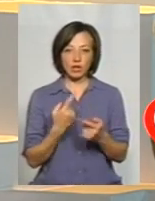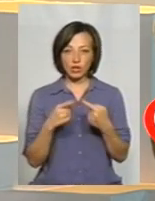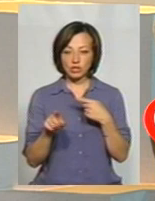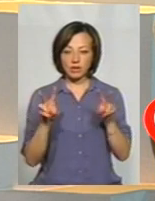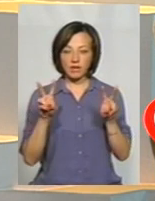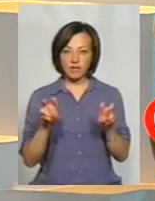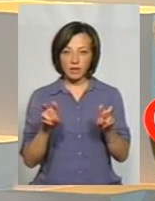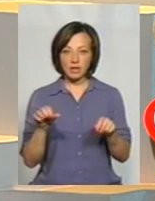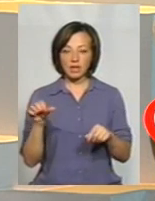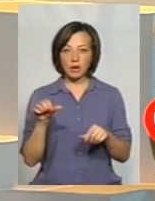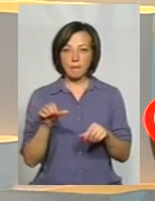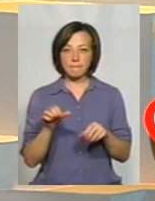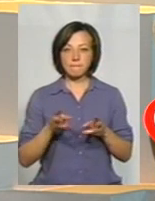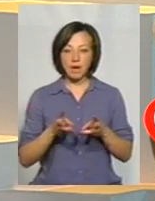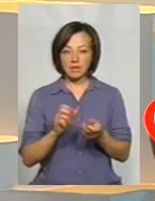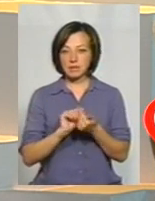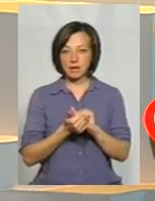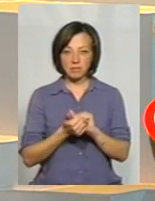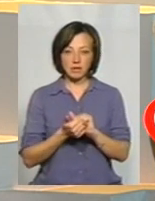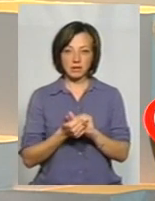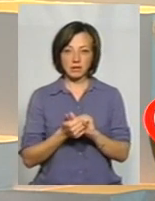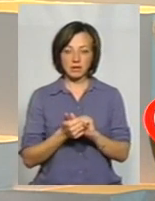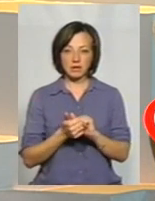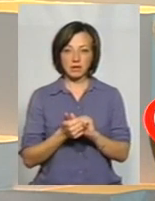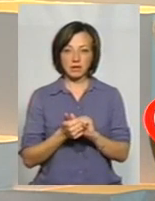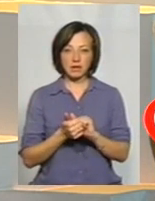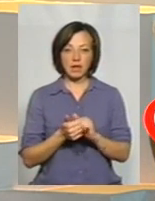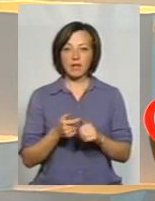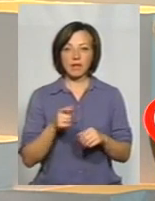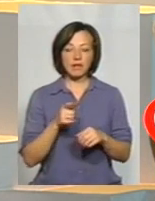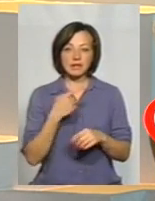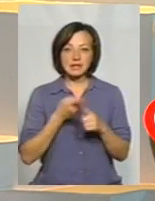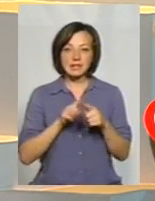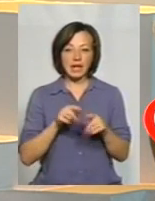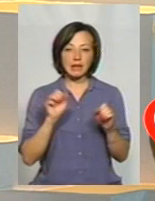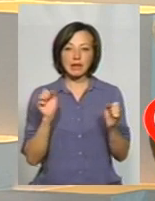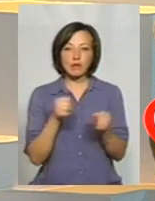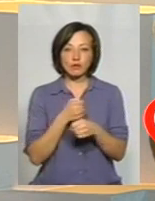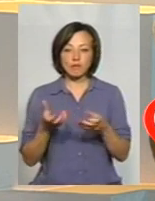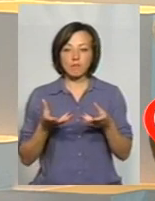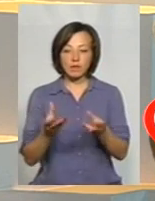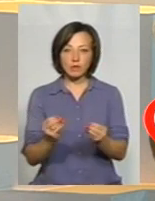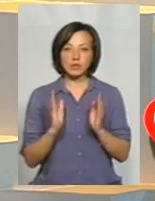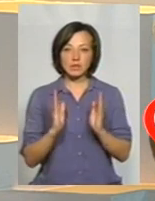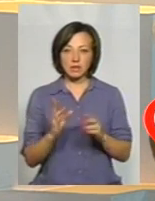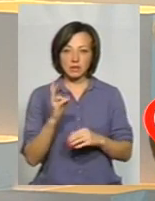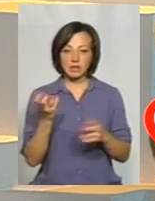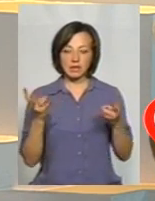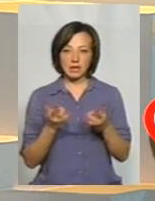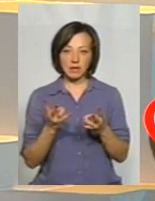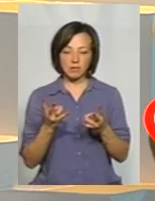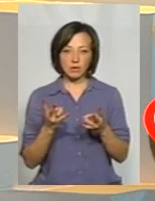нормальна заміна палива, яка не може позначитись ні на щому, тільки його треба